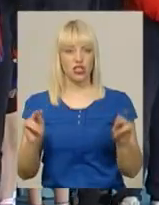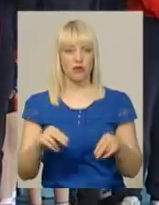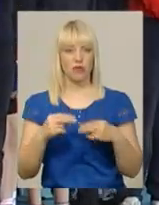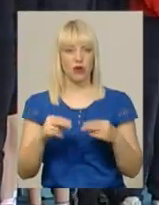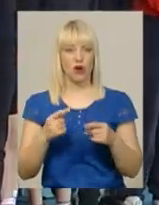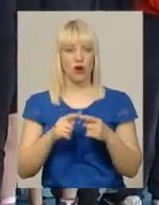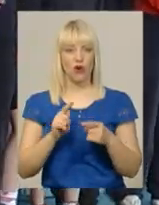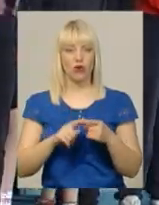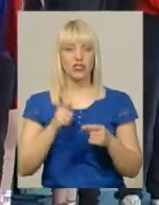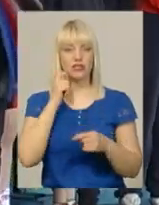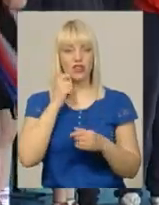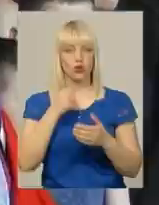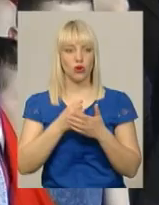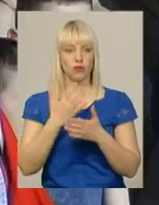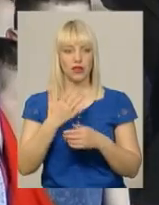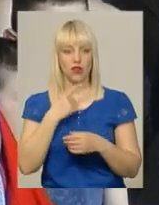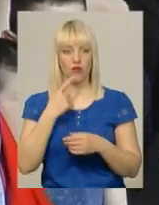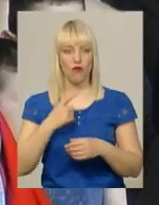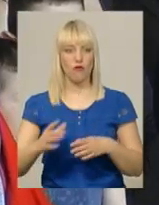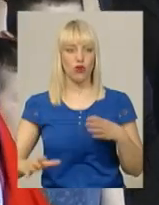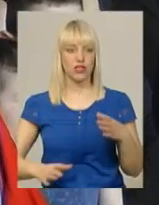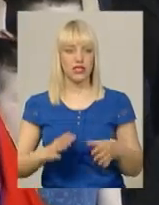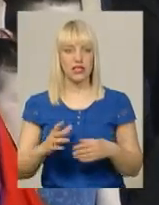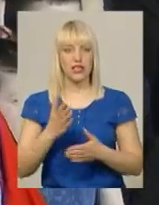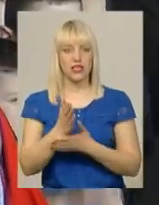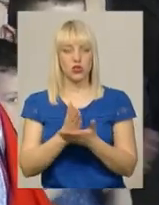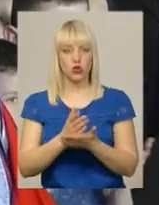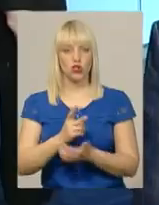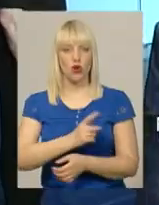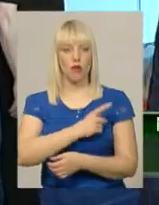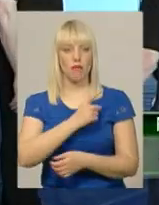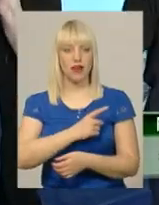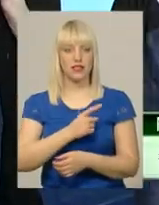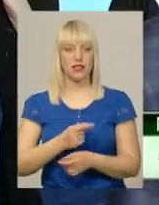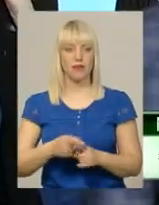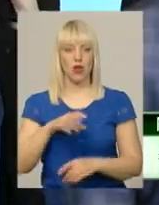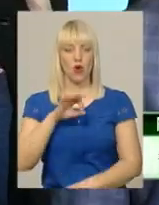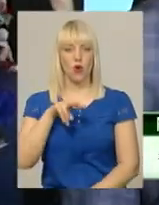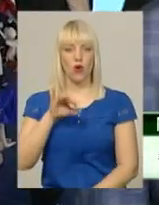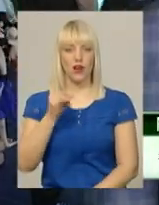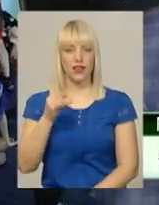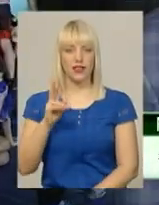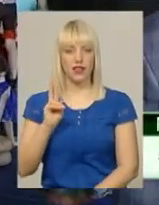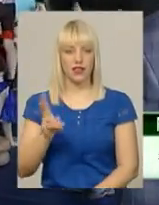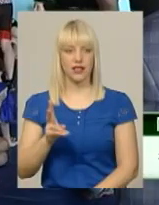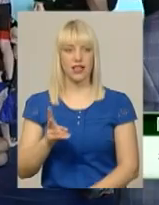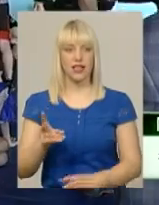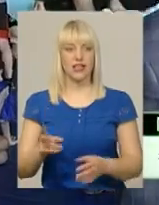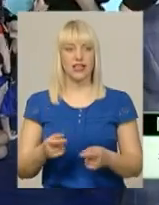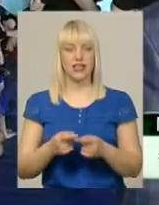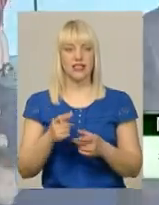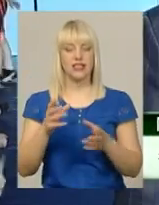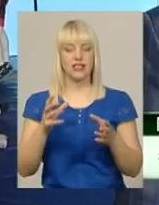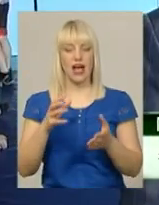молоді з віку Микити, говорить наставник заслуженого майстра спорту України Микола Тарадай. Павло Олійник займався в мене з